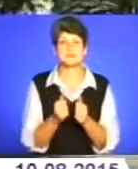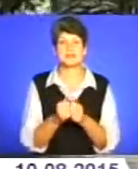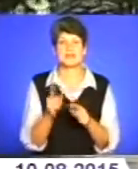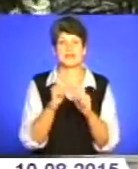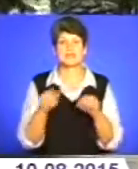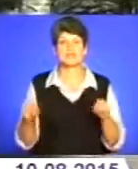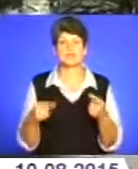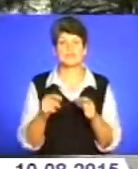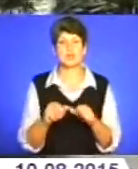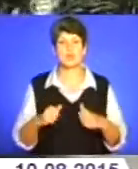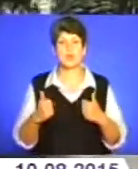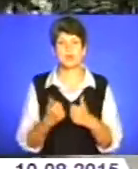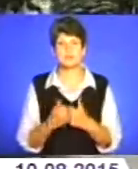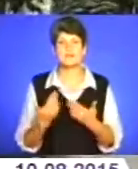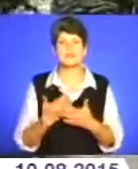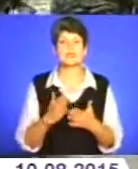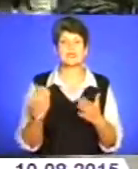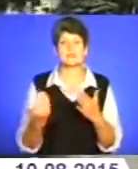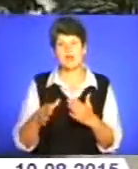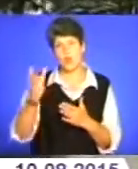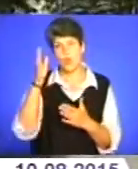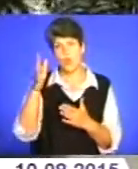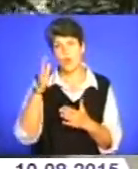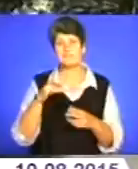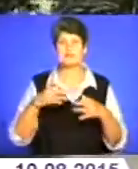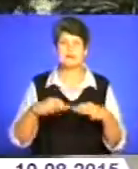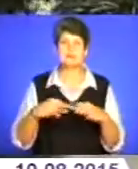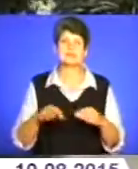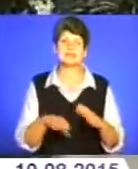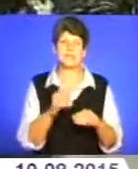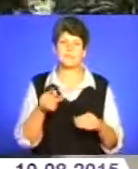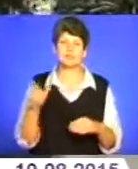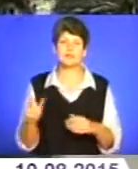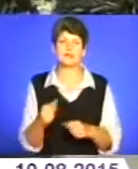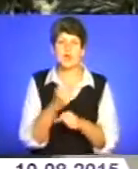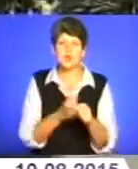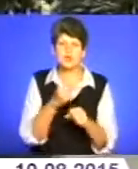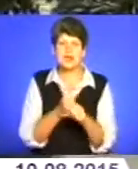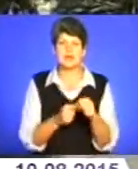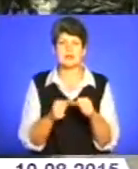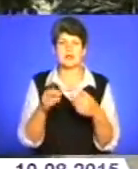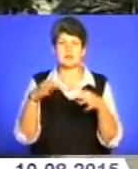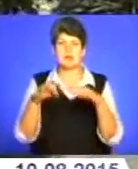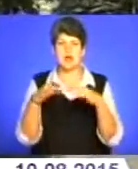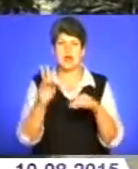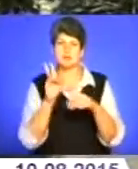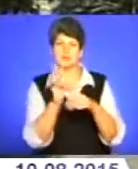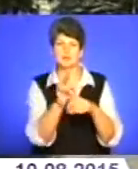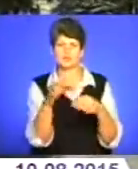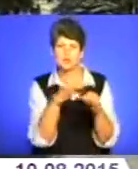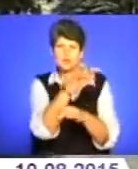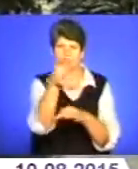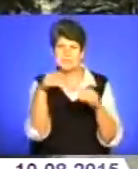створена спеціальна комісія, у якій на ОКОВСІ, транспортники, депутати розробляють транспортну схему. Також включно до 20